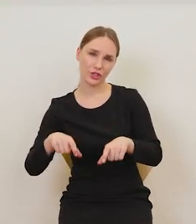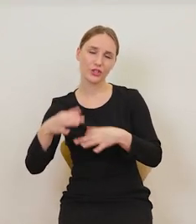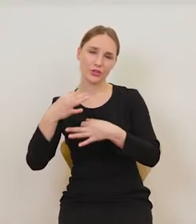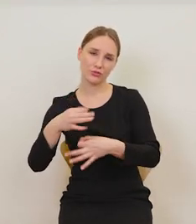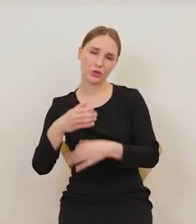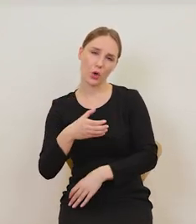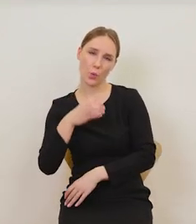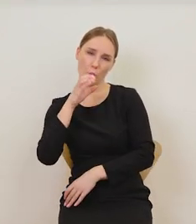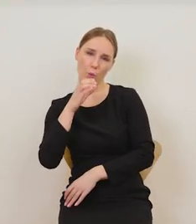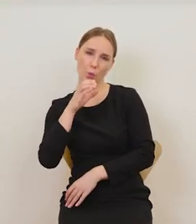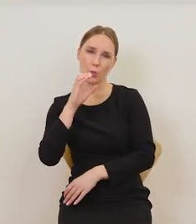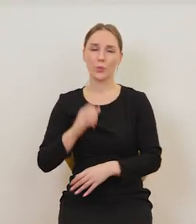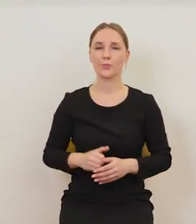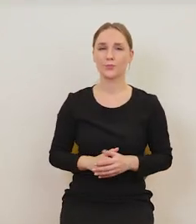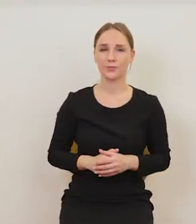z kieliszka.